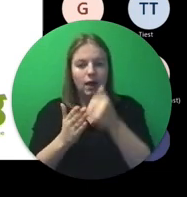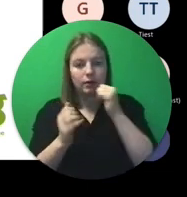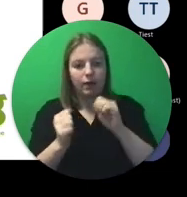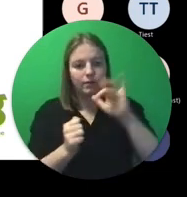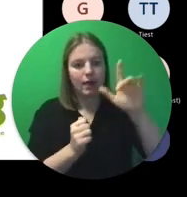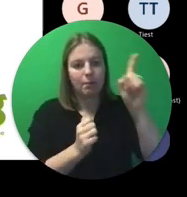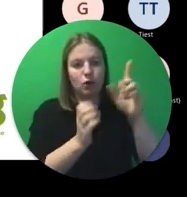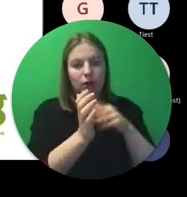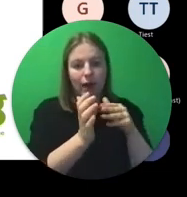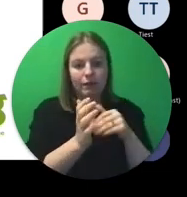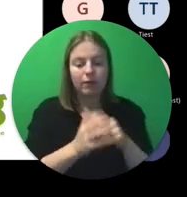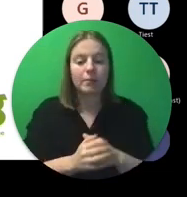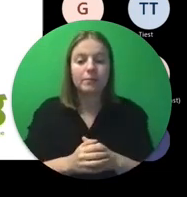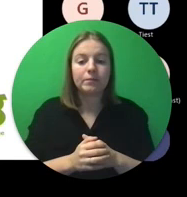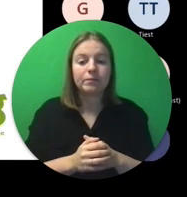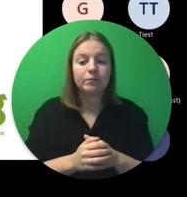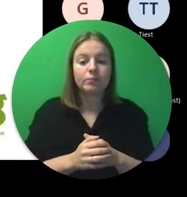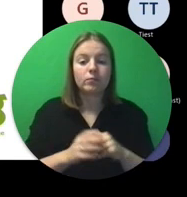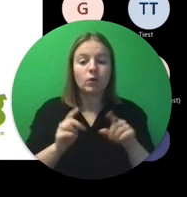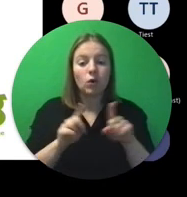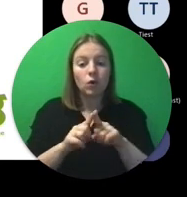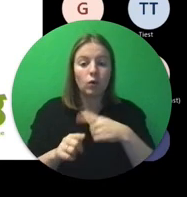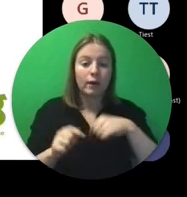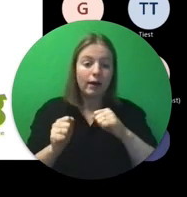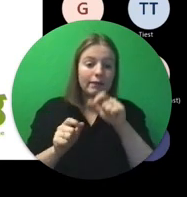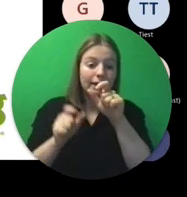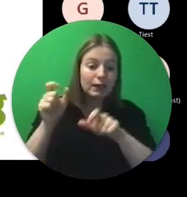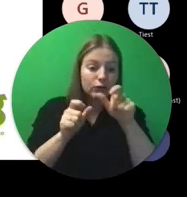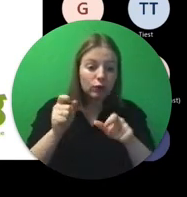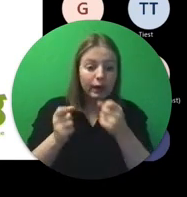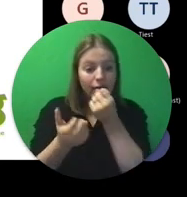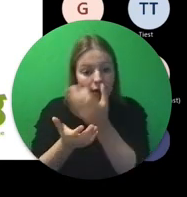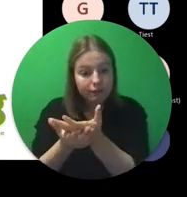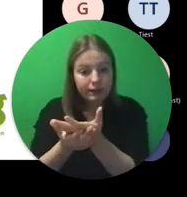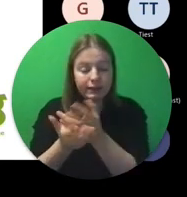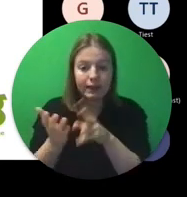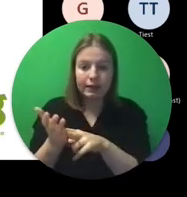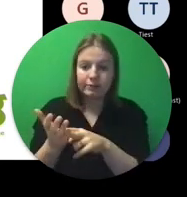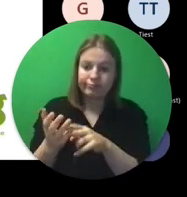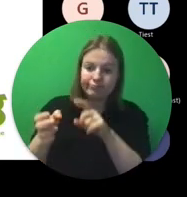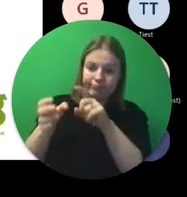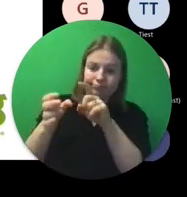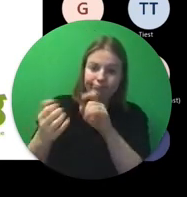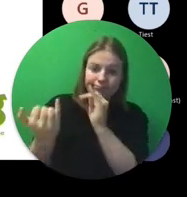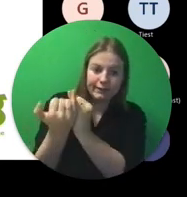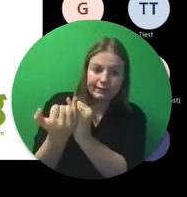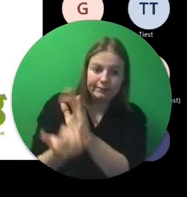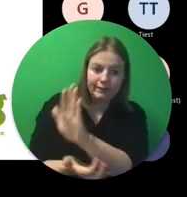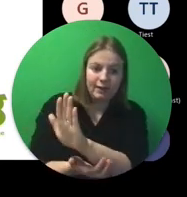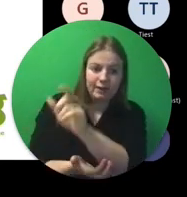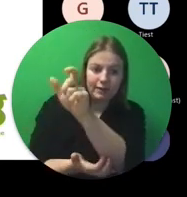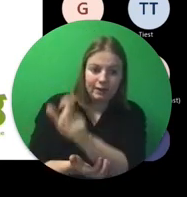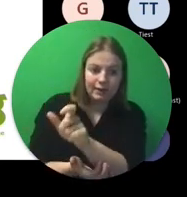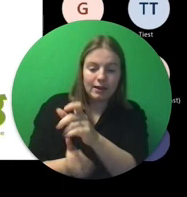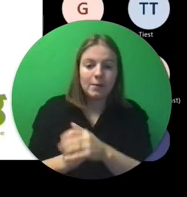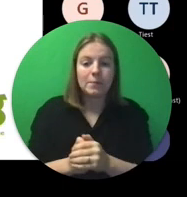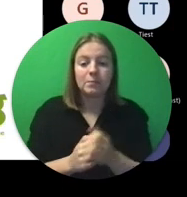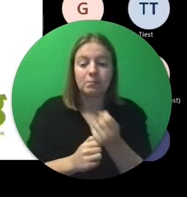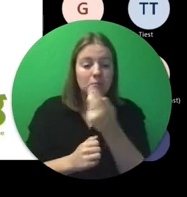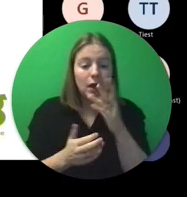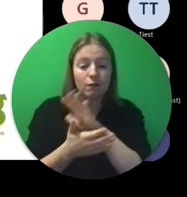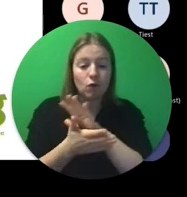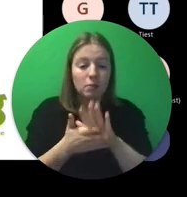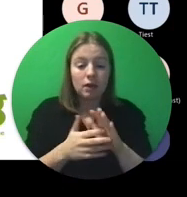Bij ons kan je ook terecht voor individueel advies op maat. Dus om een paar voorbeelden te